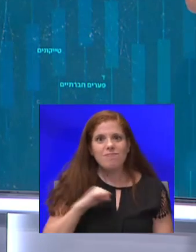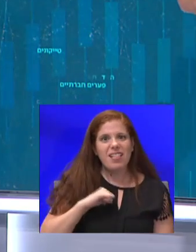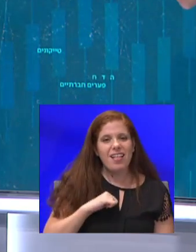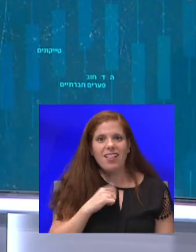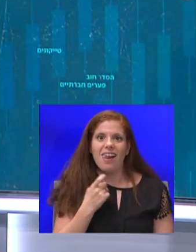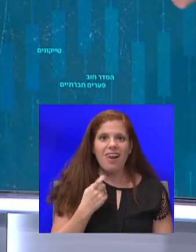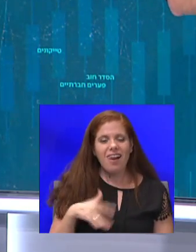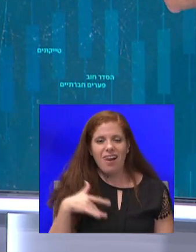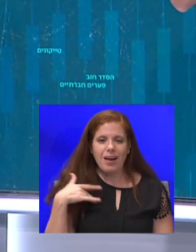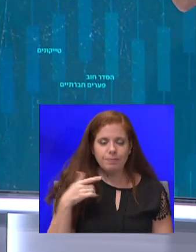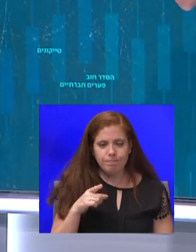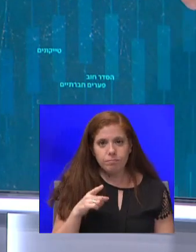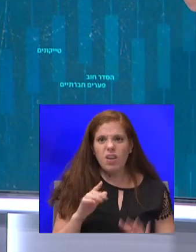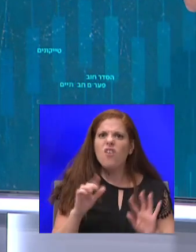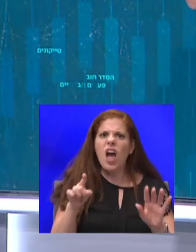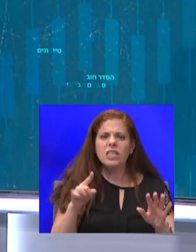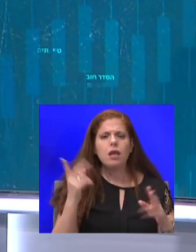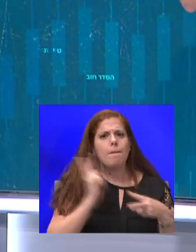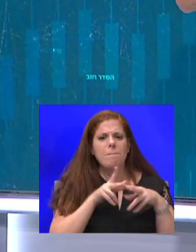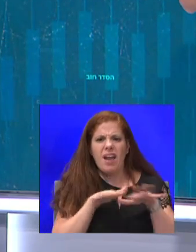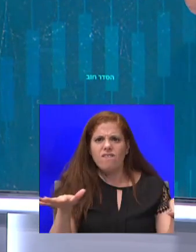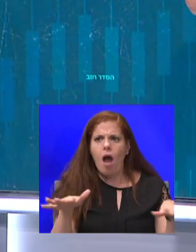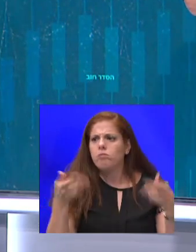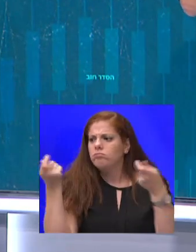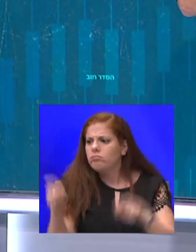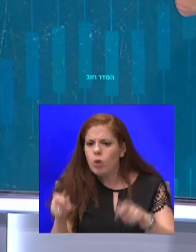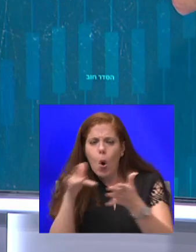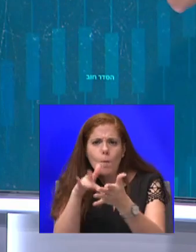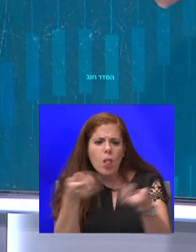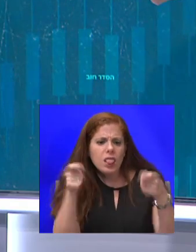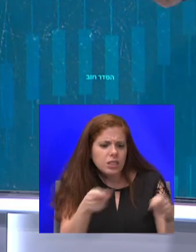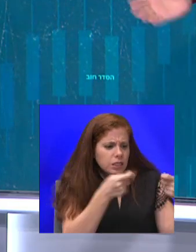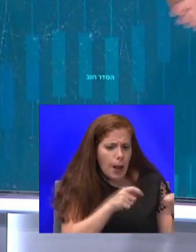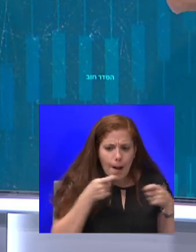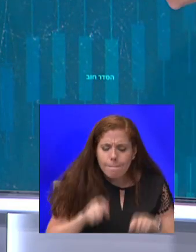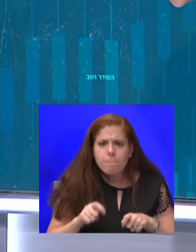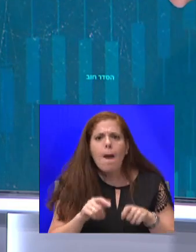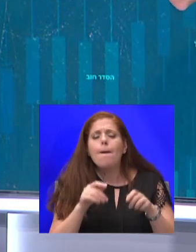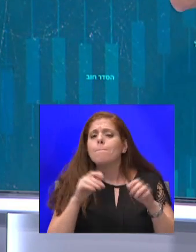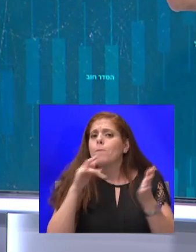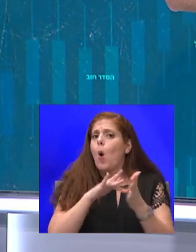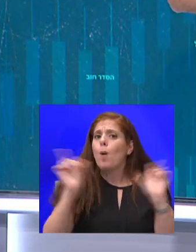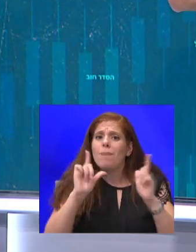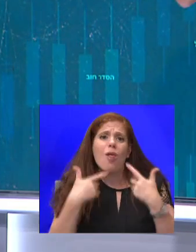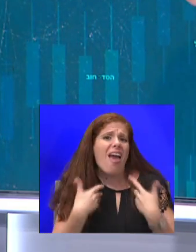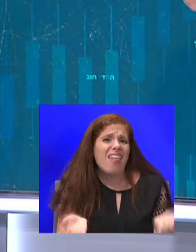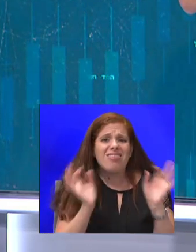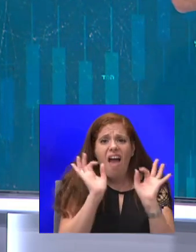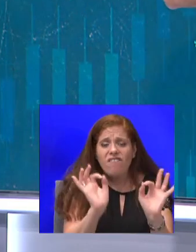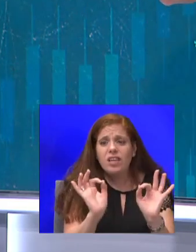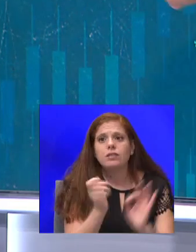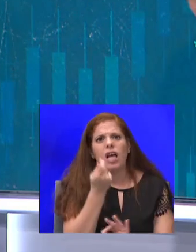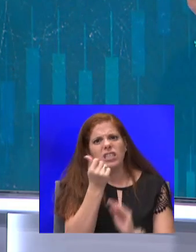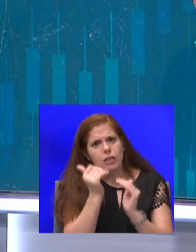מסתגרים בבתים, עסקים נסגרים, מקומות בילוי לא ייפתחו בקרוב בכלל. סחר הדירה הגבוה ממשיך לדפוק כרגיל, אבל